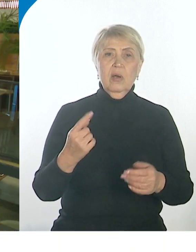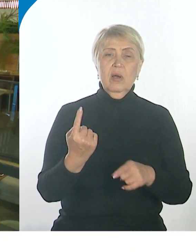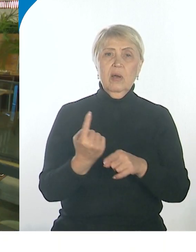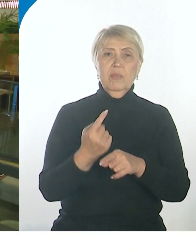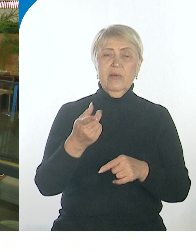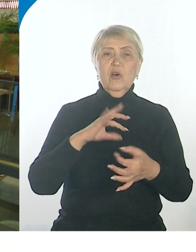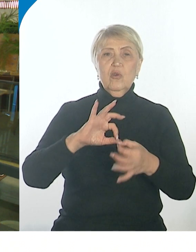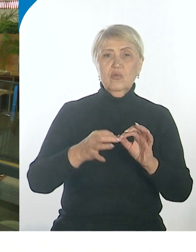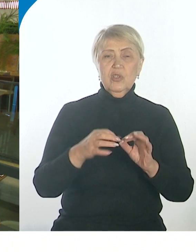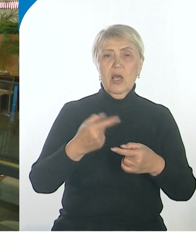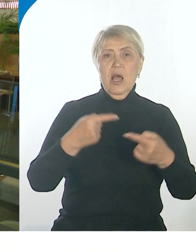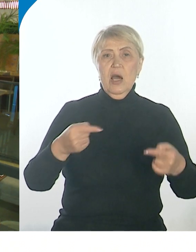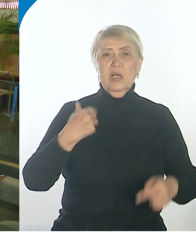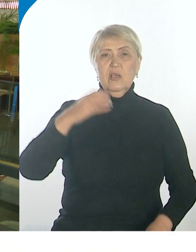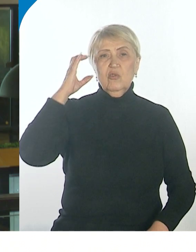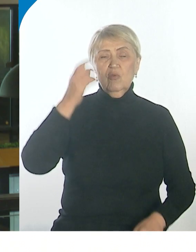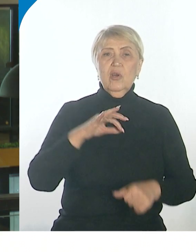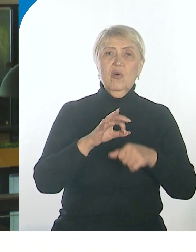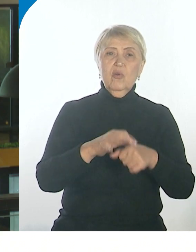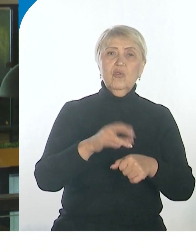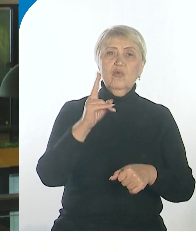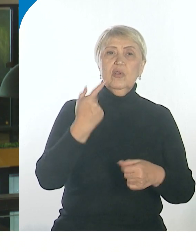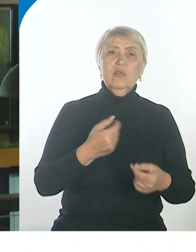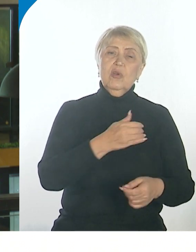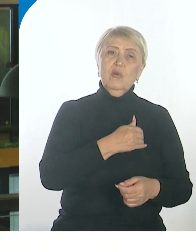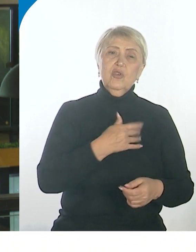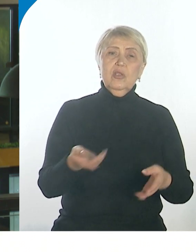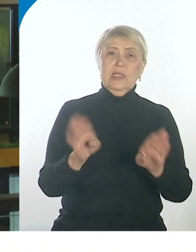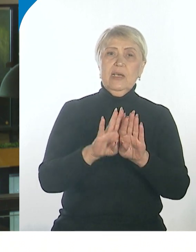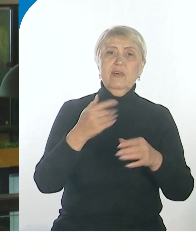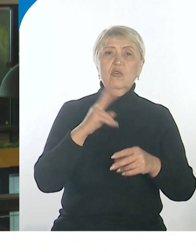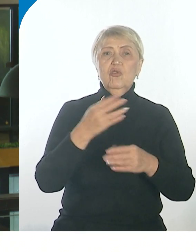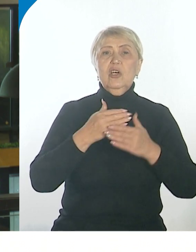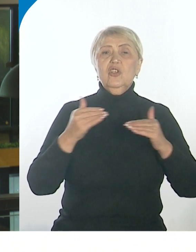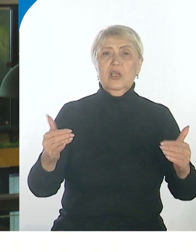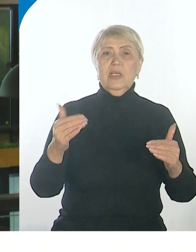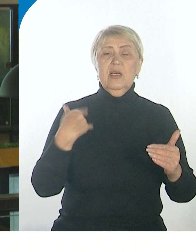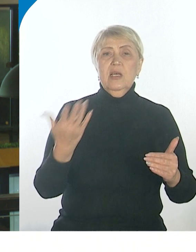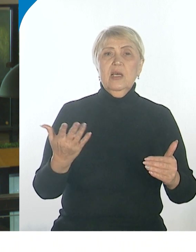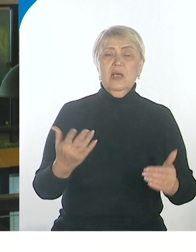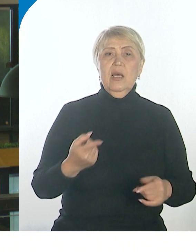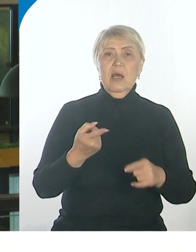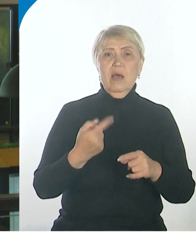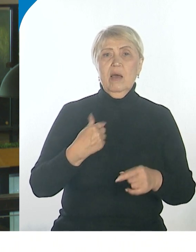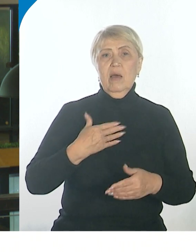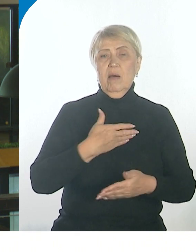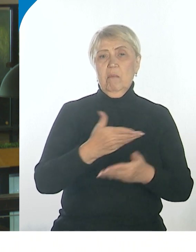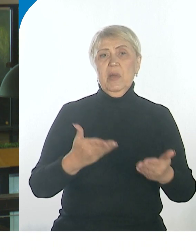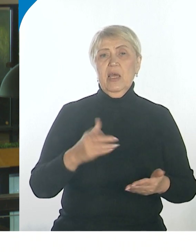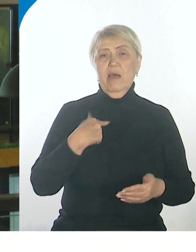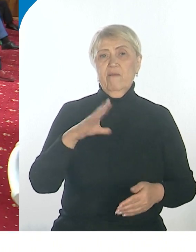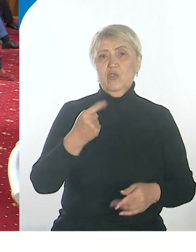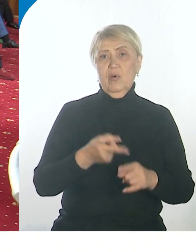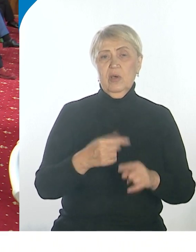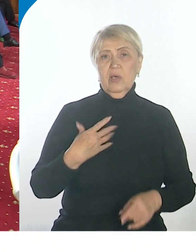условия, во-вторых, разные слухи ходят, кто собирается закрываться, кто собирается расширяться. И, естественно, мне все тоже в руку, когда мы это